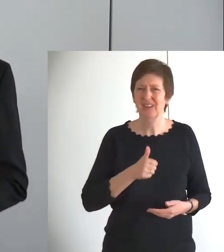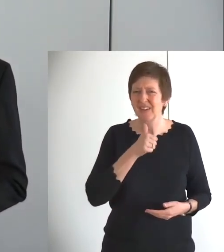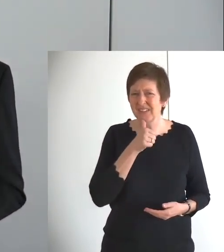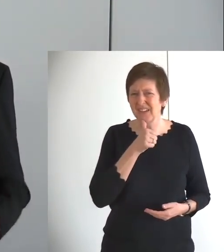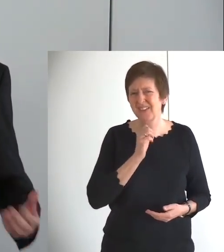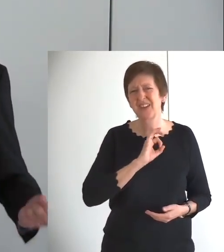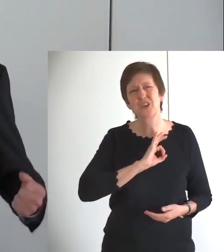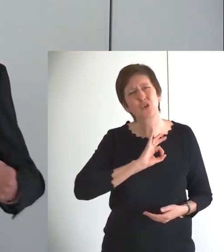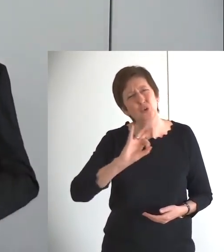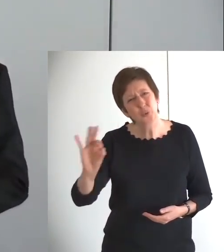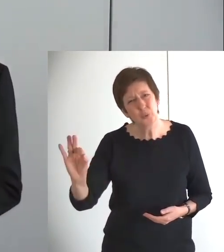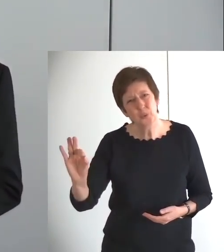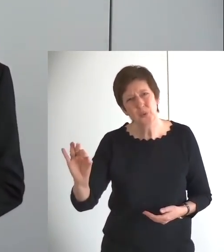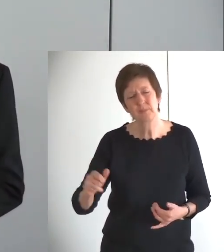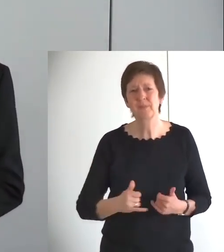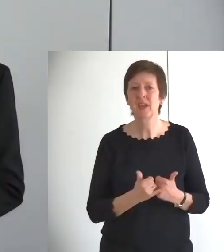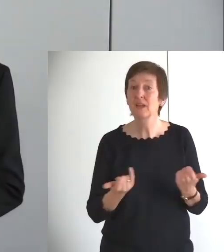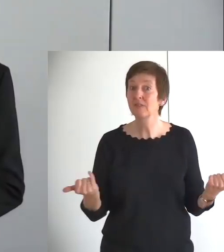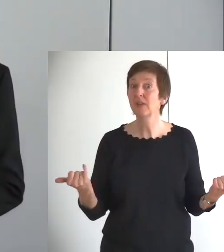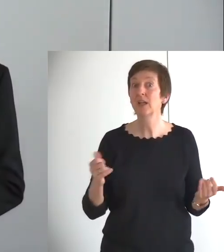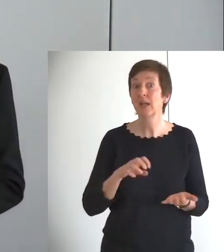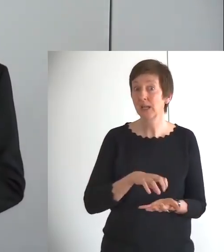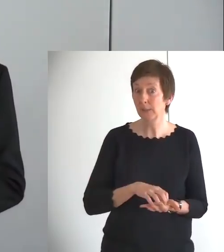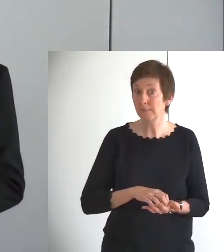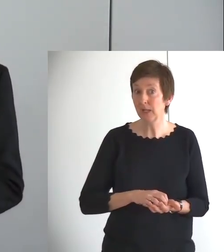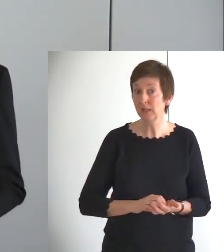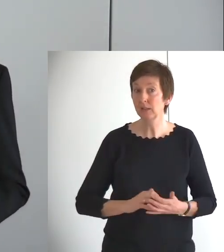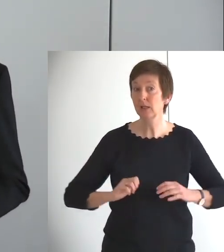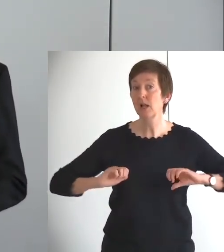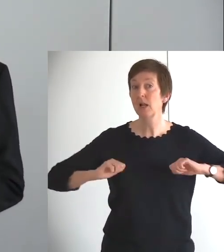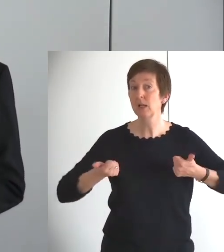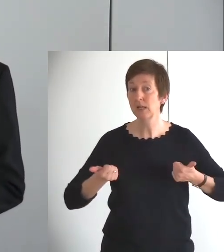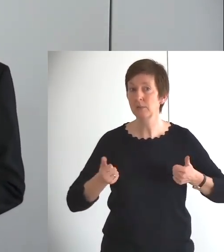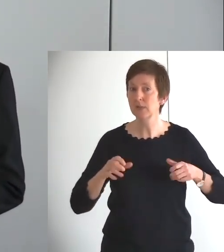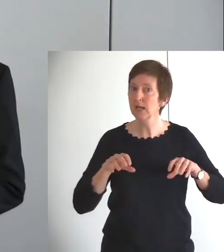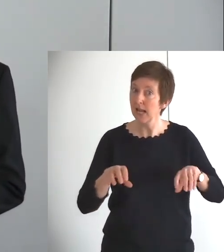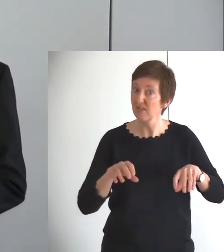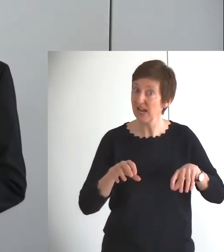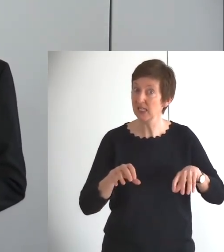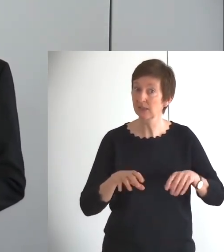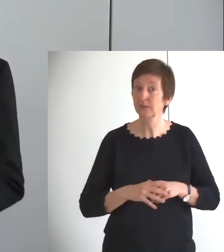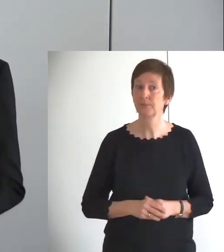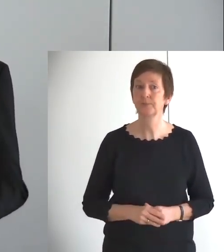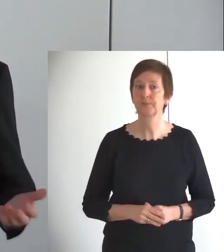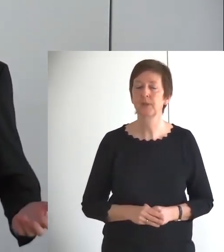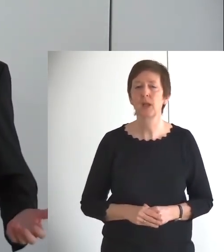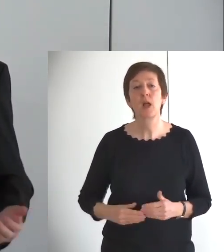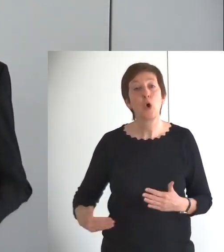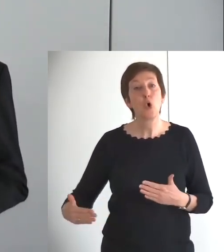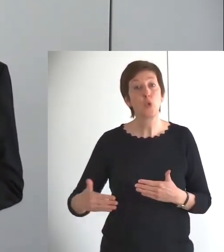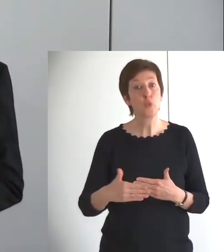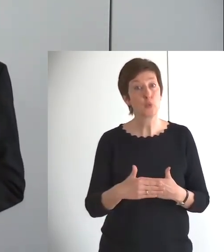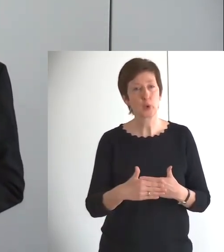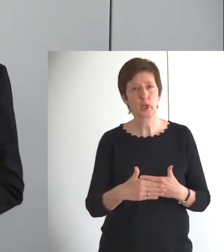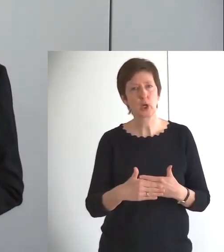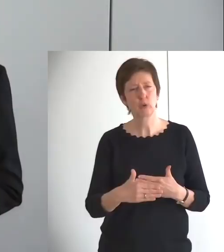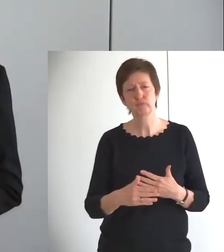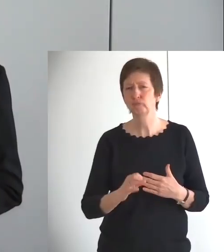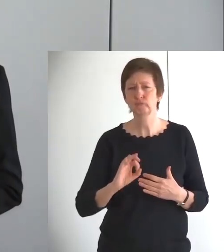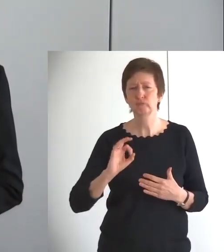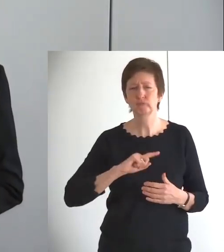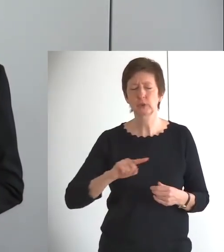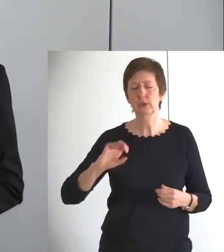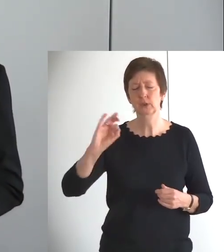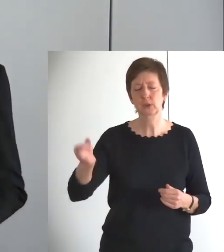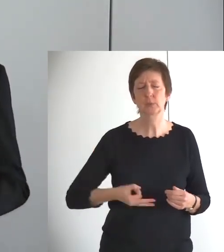großartig, wie Gemeinde jetzt dann auch Leben erweckt? Das vorher auch gar nicht so gebraucht